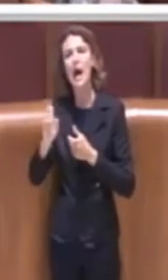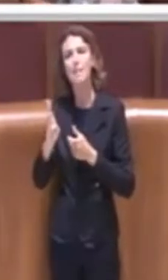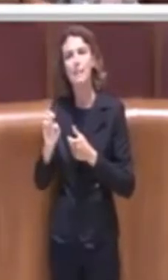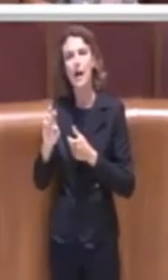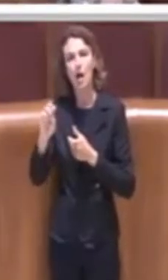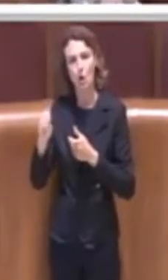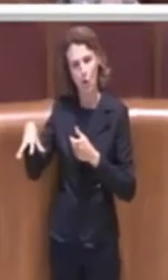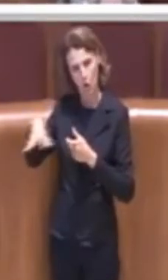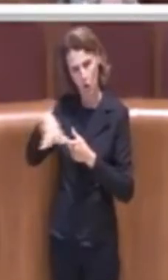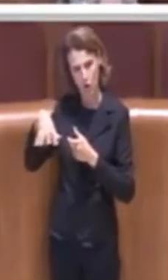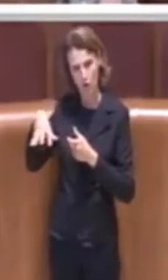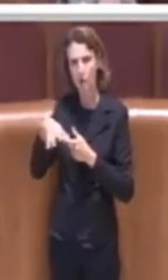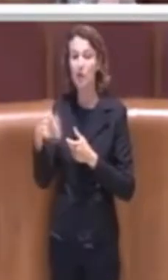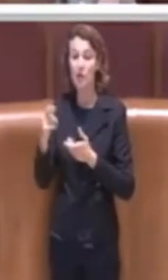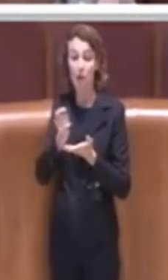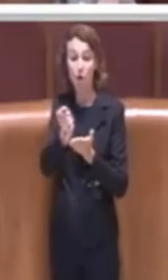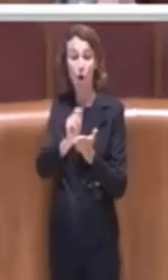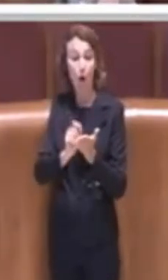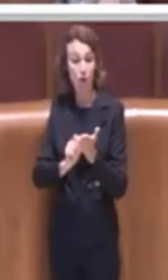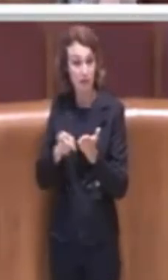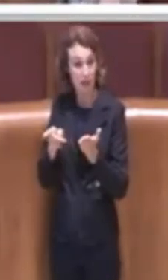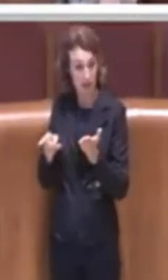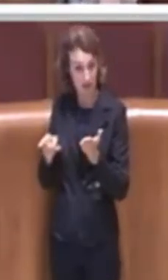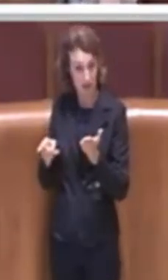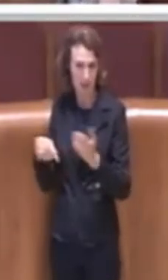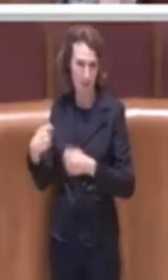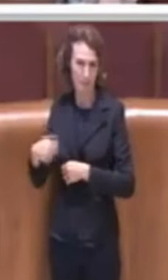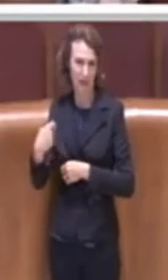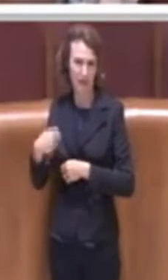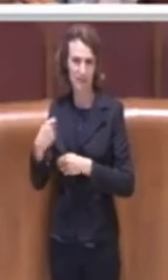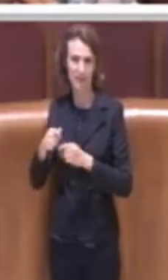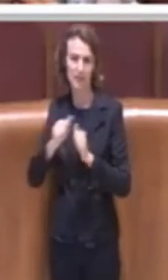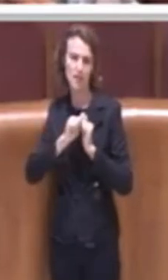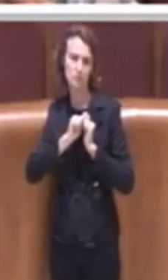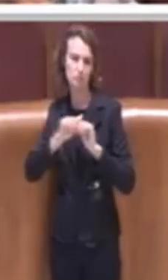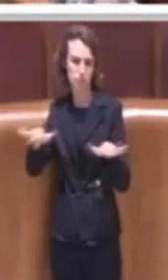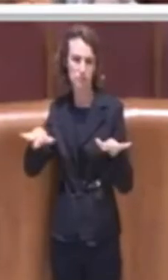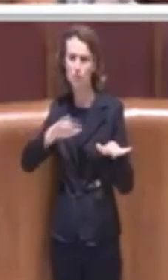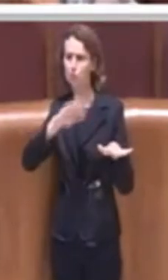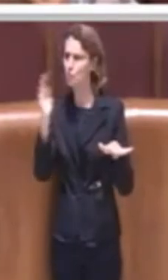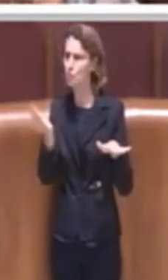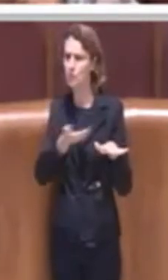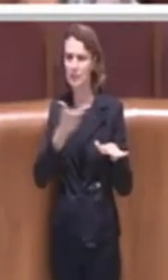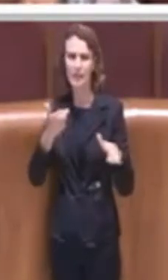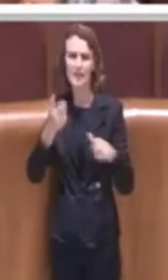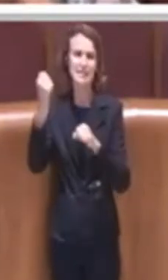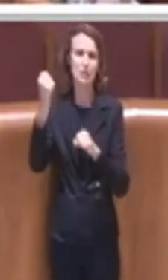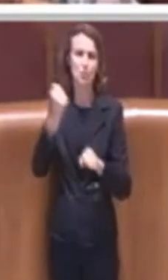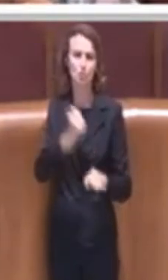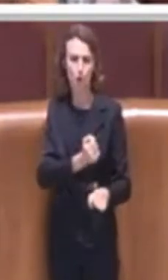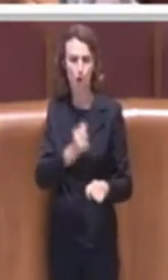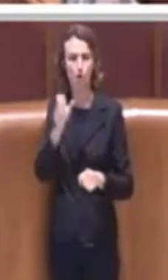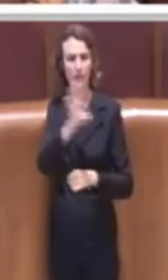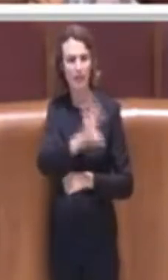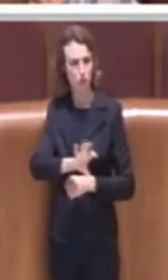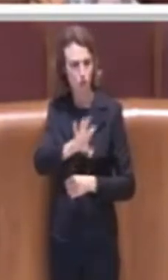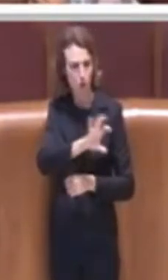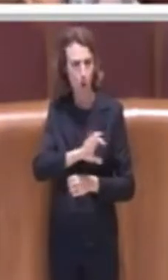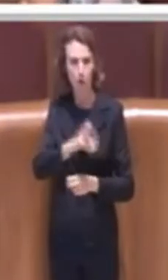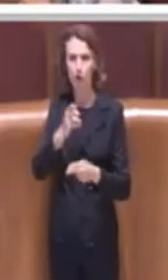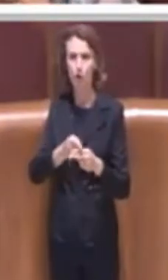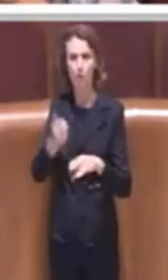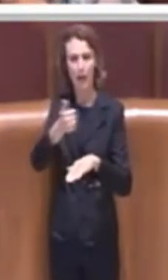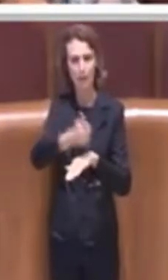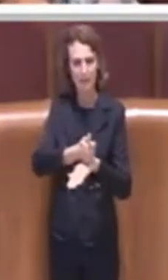nota che la Preside invia a tutte le istituzioni, alla regione, al Roma Capitale, alla